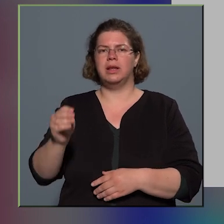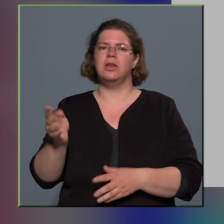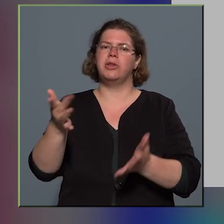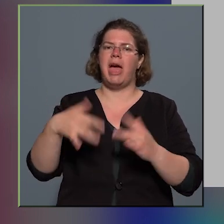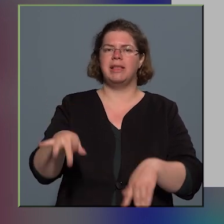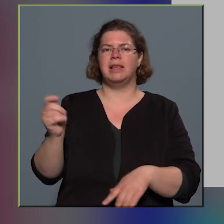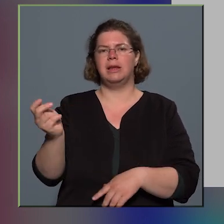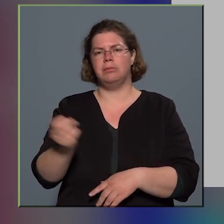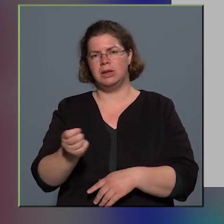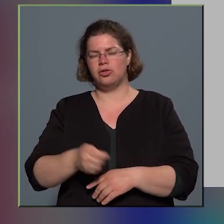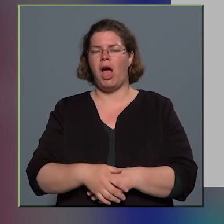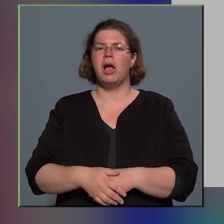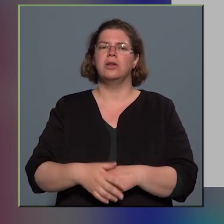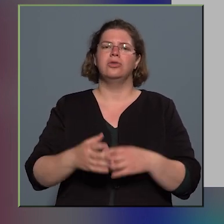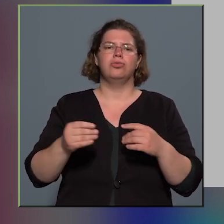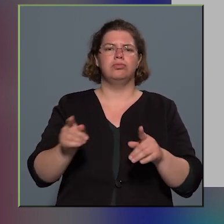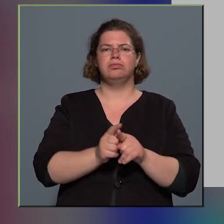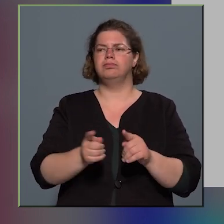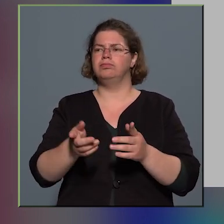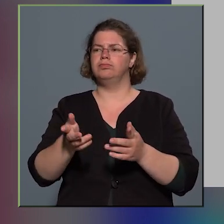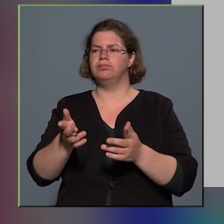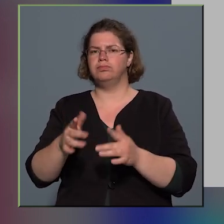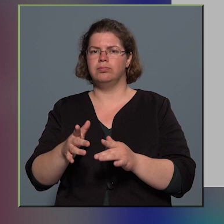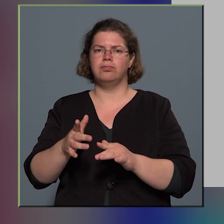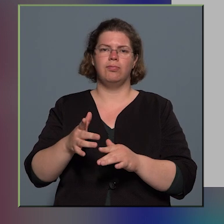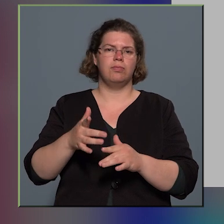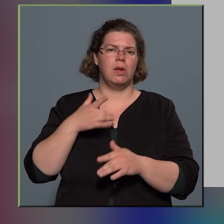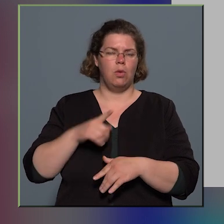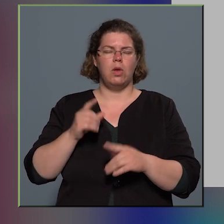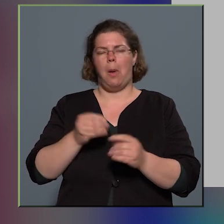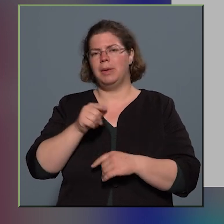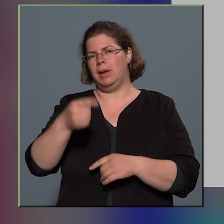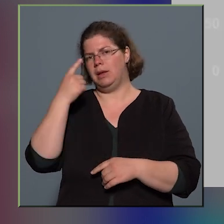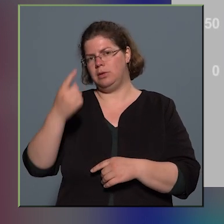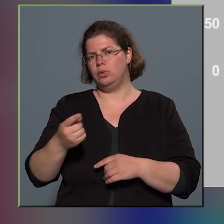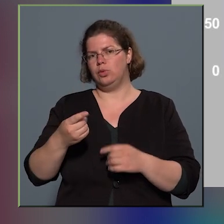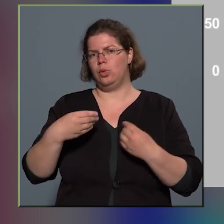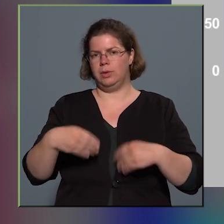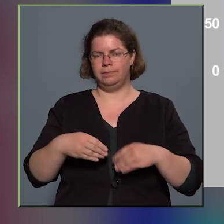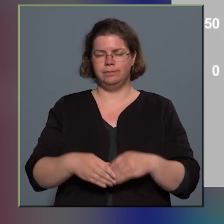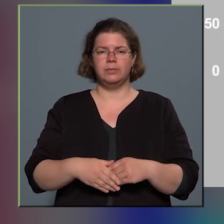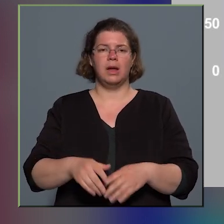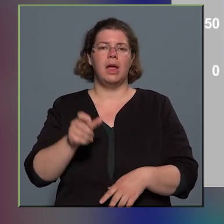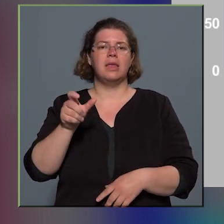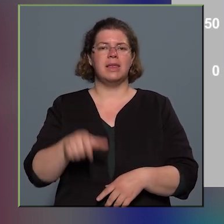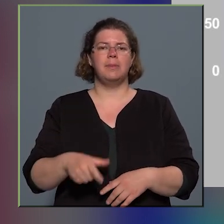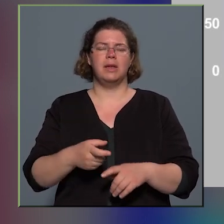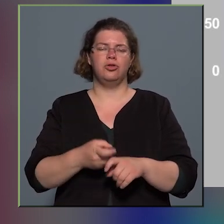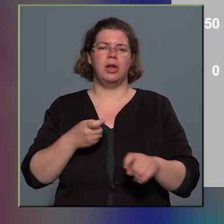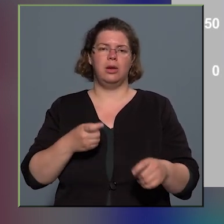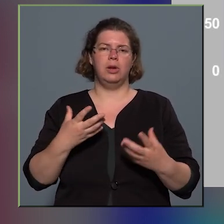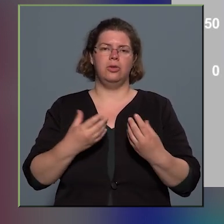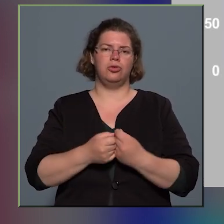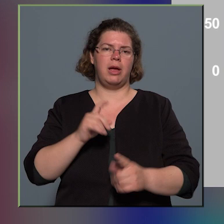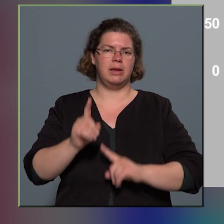Rengeteg olyan helyi akció volt, amelyben ezeket ki tudtuk fejteni. A személyes élősre járó közötti